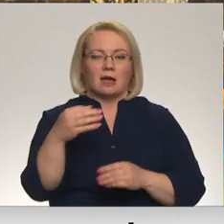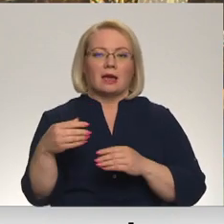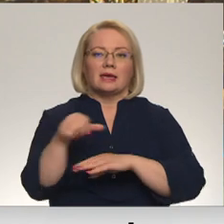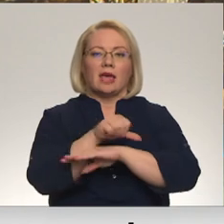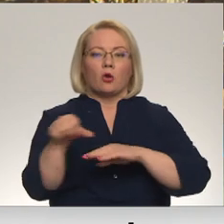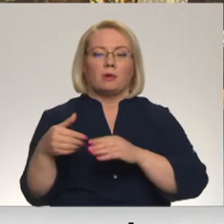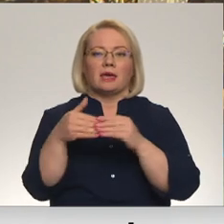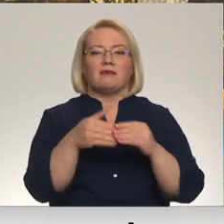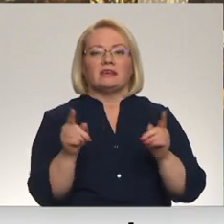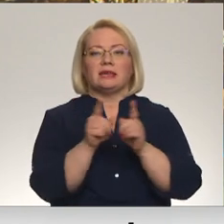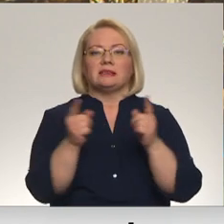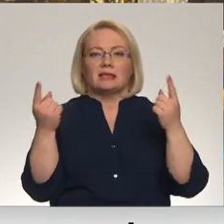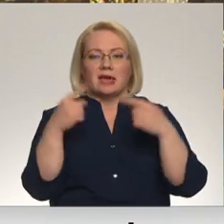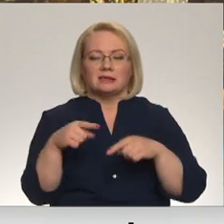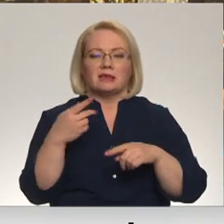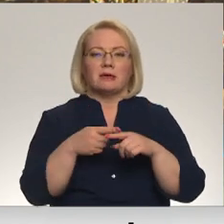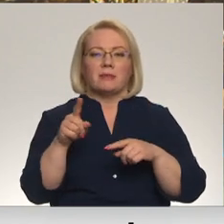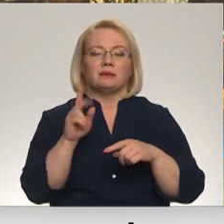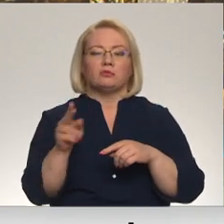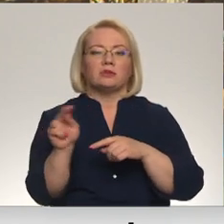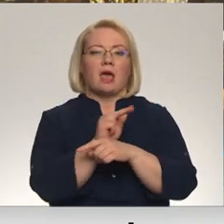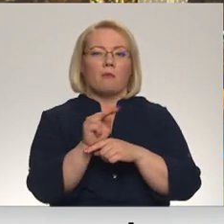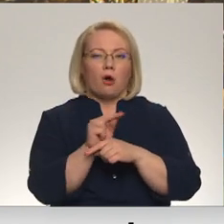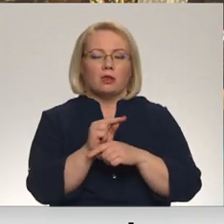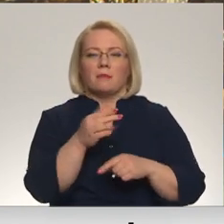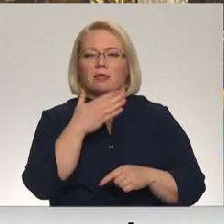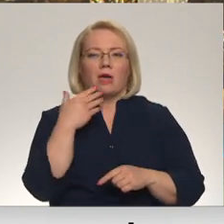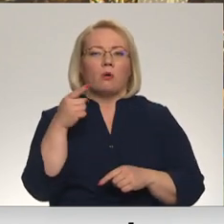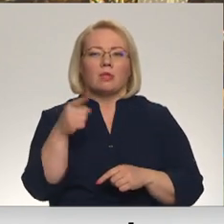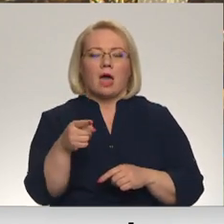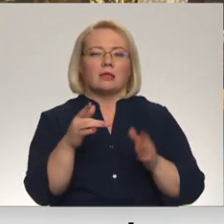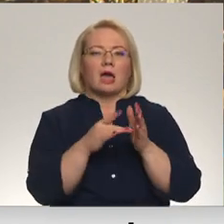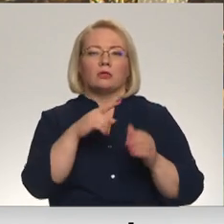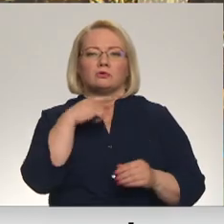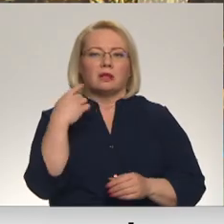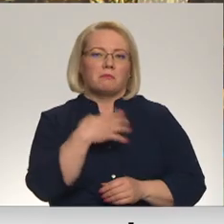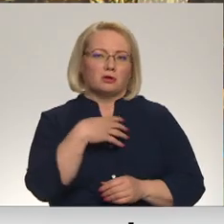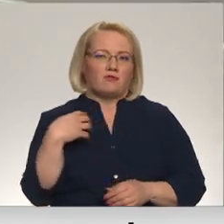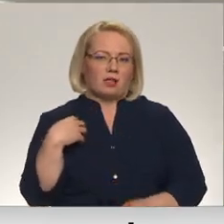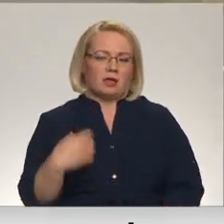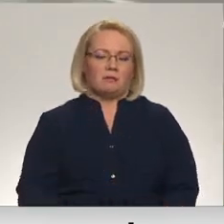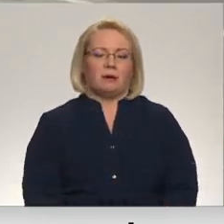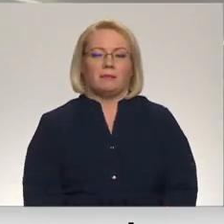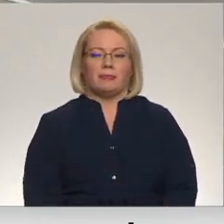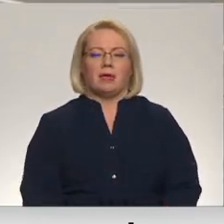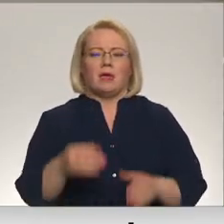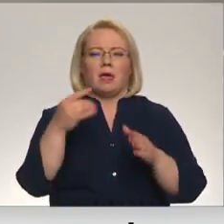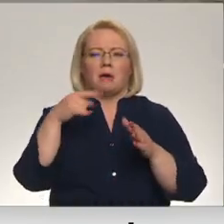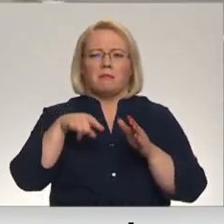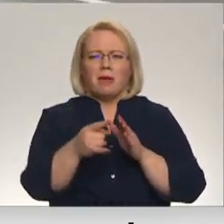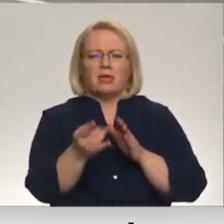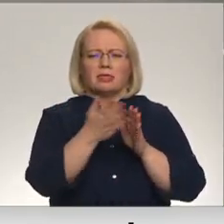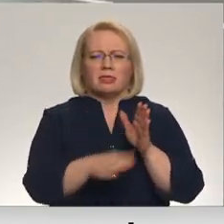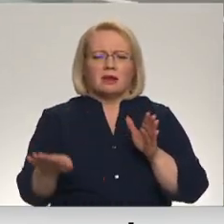īslaicīgi un to parī šī ceļa remonta plāni. Taču ne tādi, kādus tos vēlētos pašvaldība. Bedre pie bedres.